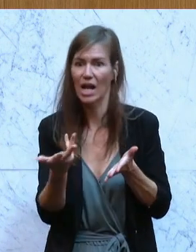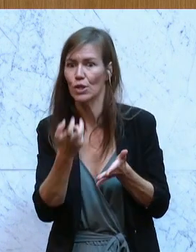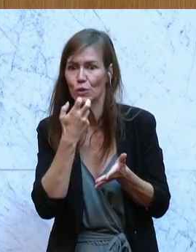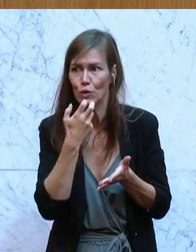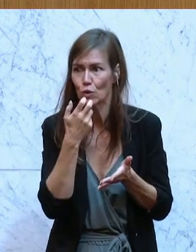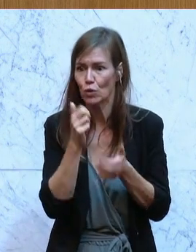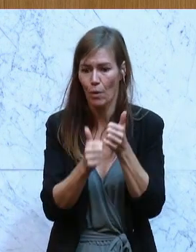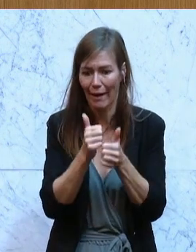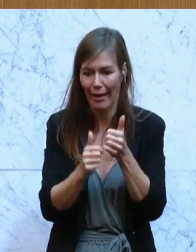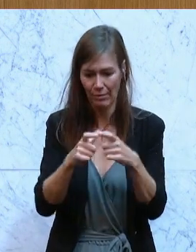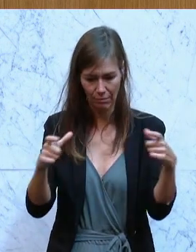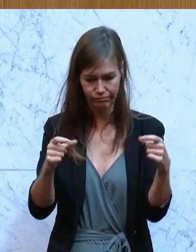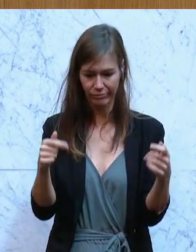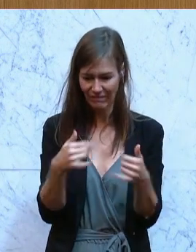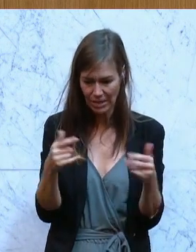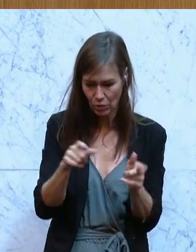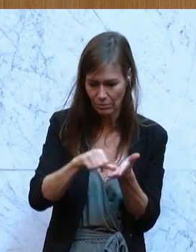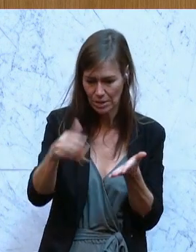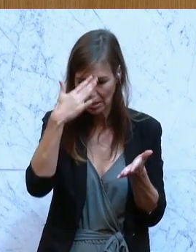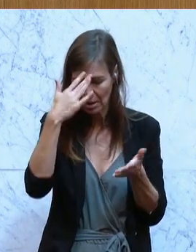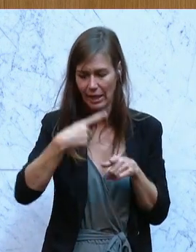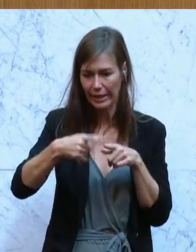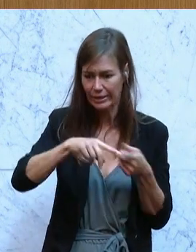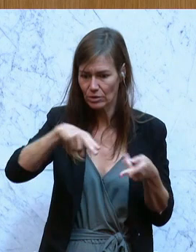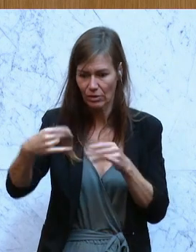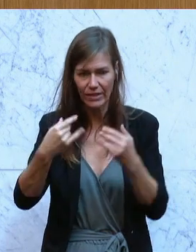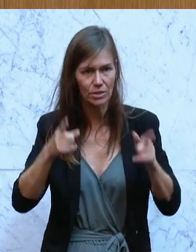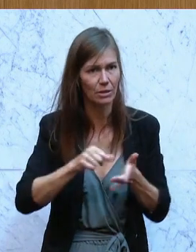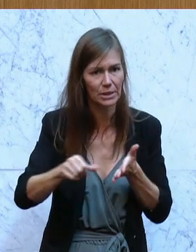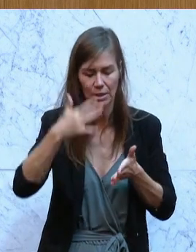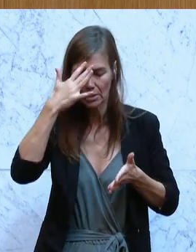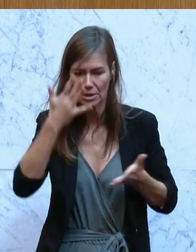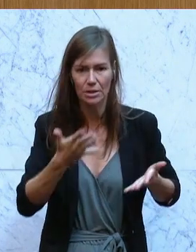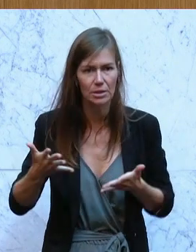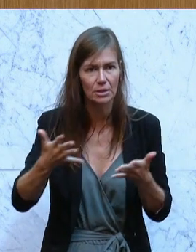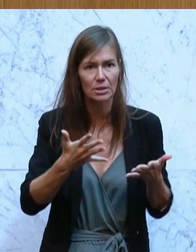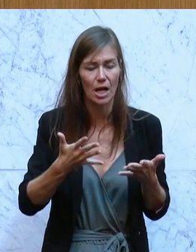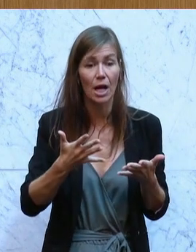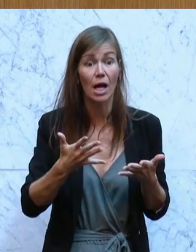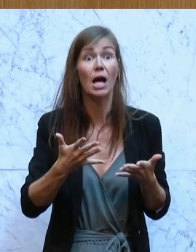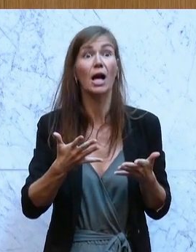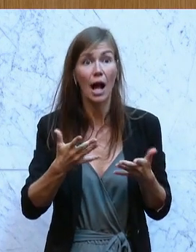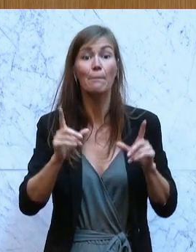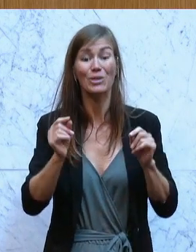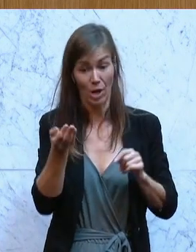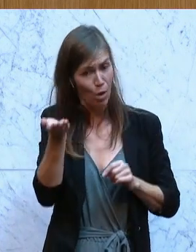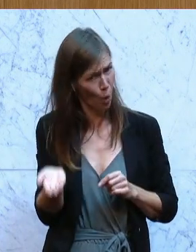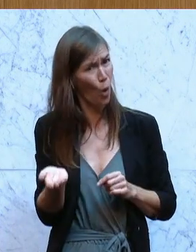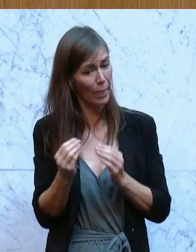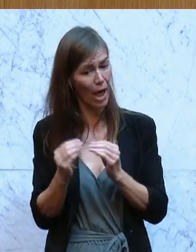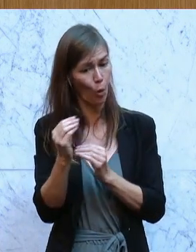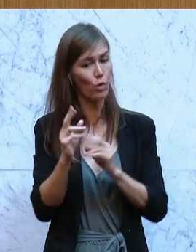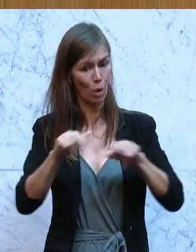oder wie sie ihre Kreditraten bezahlen sollen, die sollen jetzt auch noch dafür zahlen, in denen ihnen die gerechte Lohnerhöhung